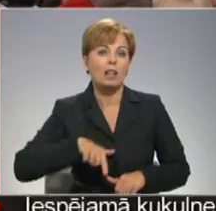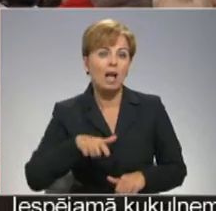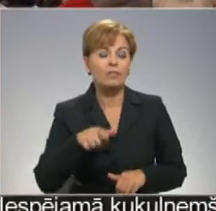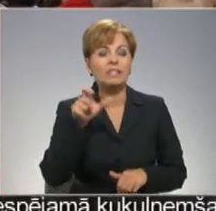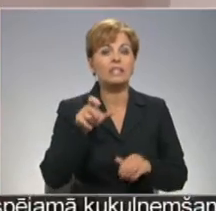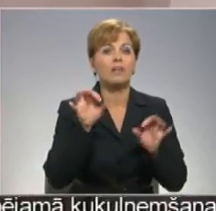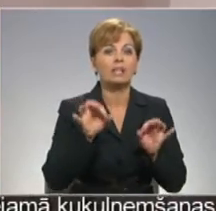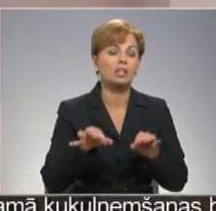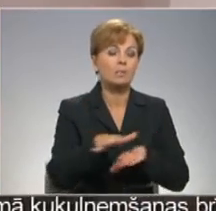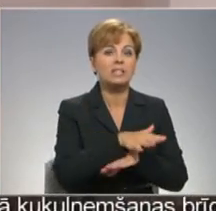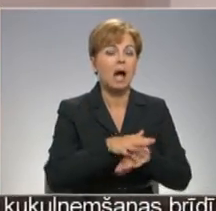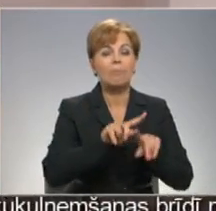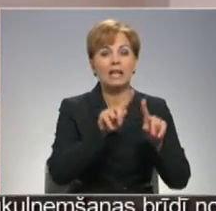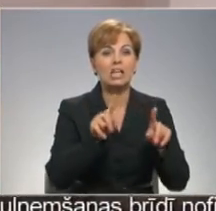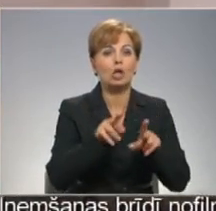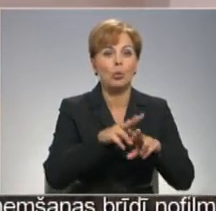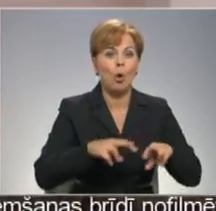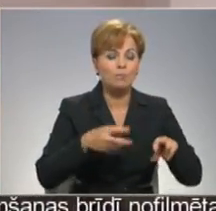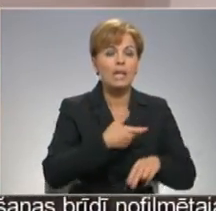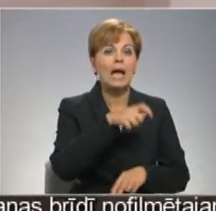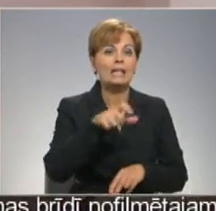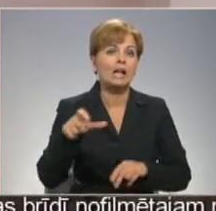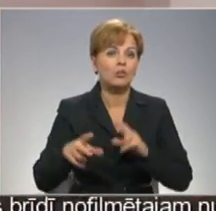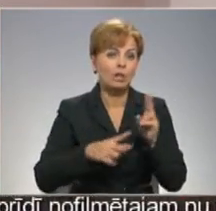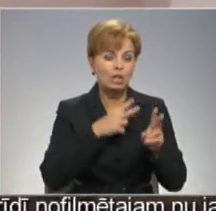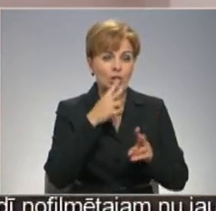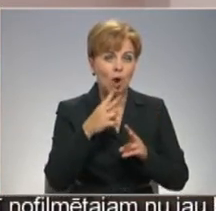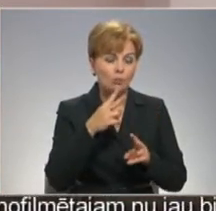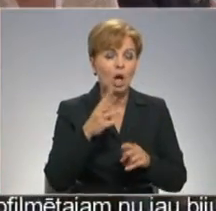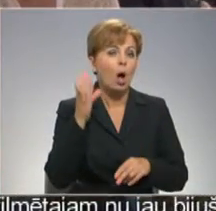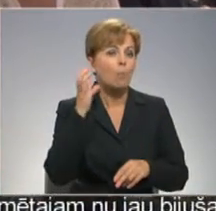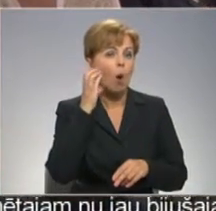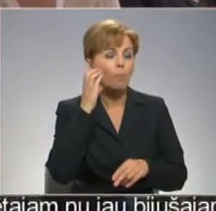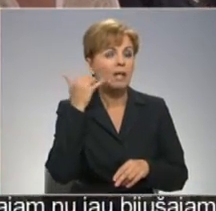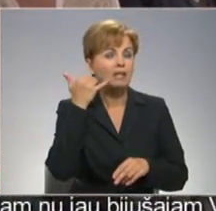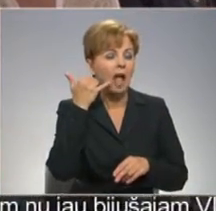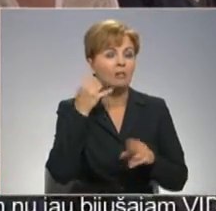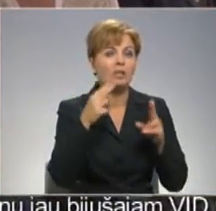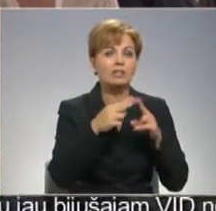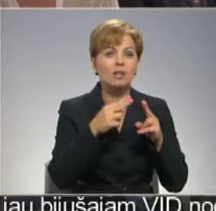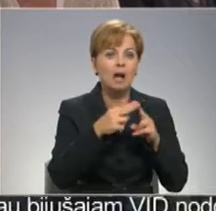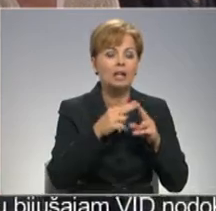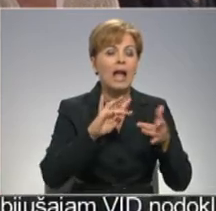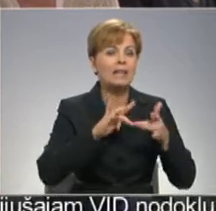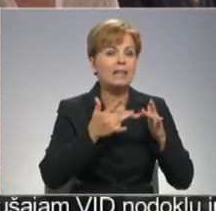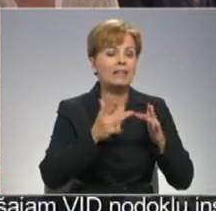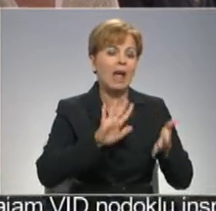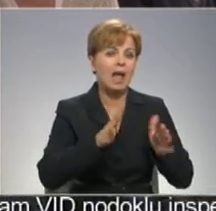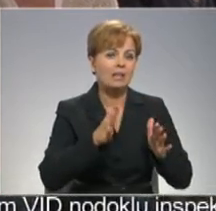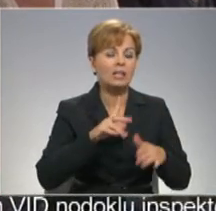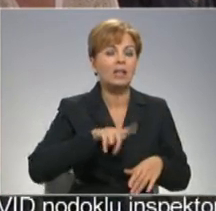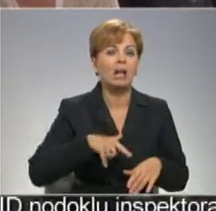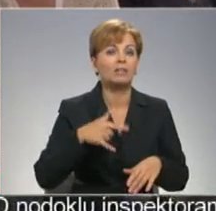tiesību un sabiedruško lietu komisiju, iedzīvotājs sūdzējās par mobilo telefonu, sakariem, internetu pārklājumu un televīzijas un